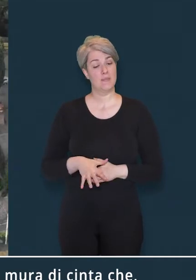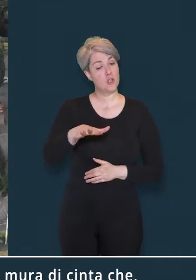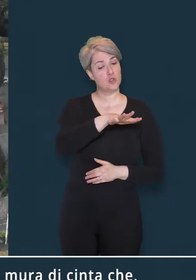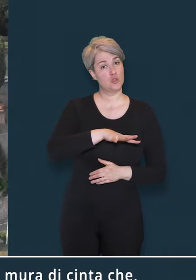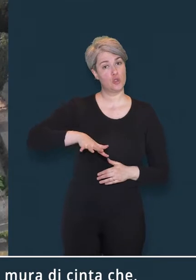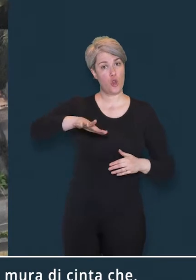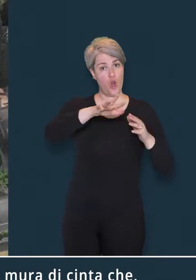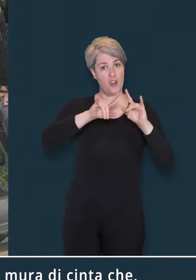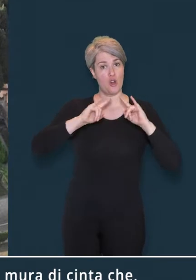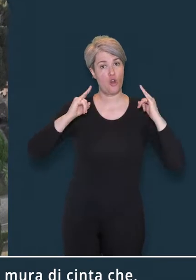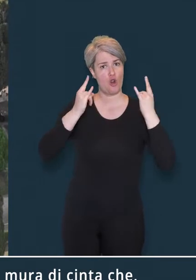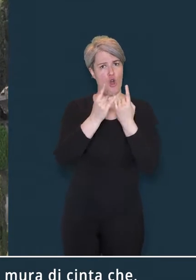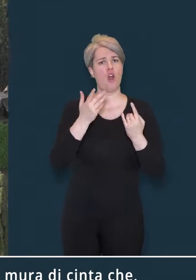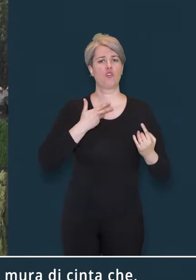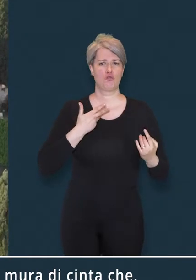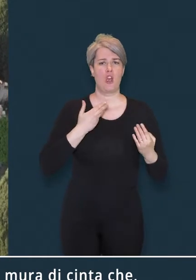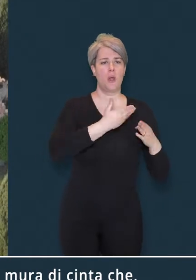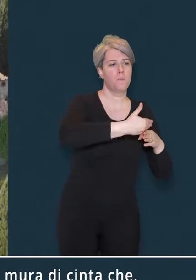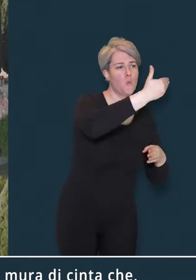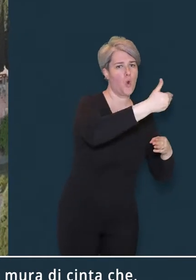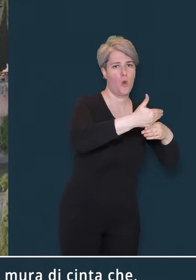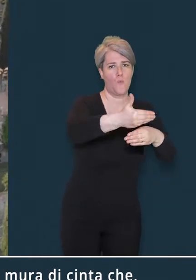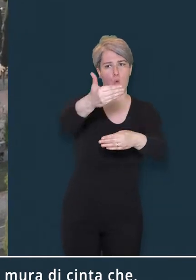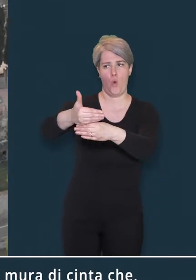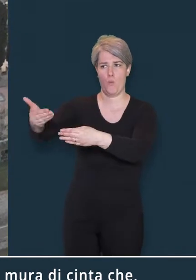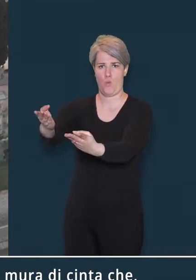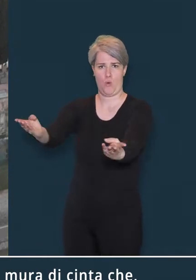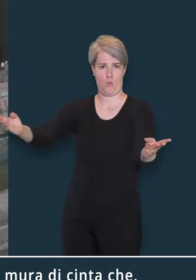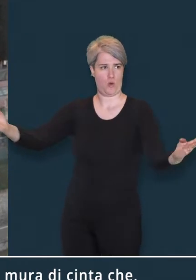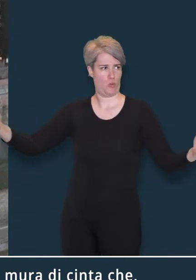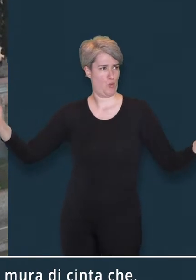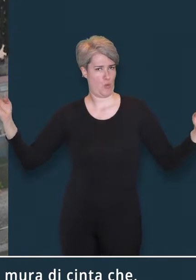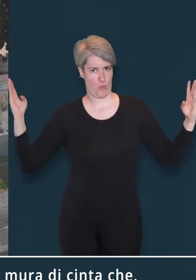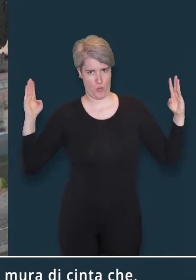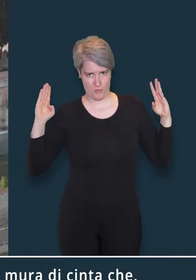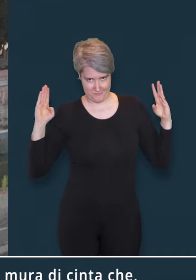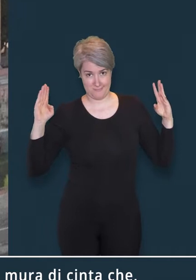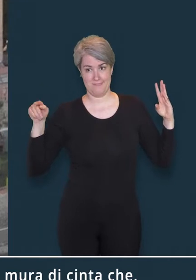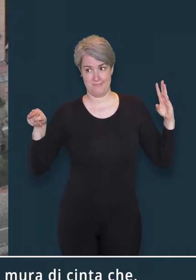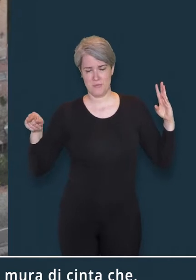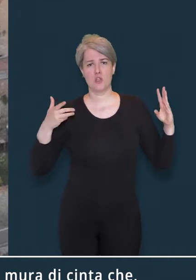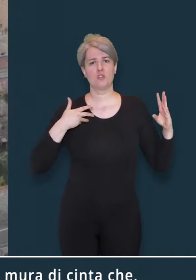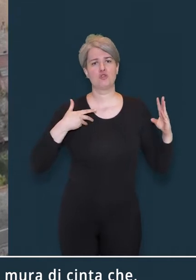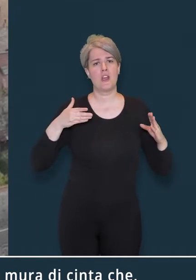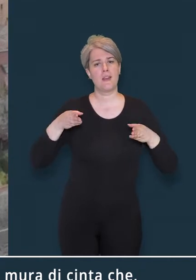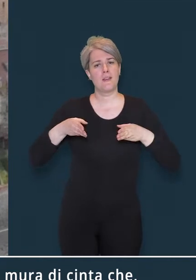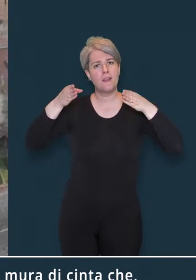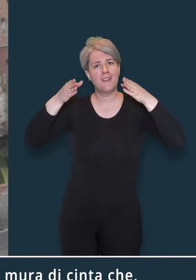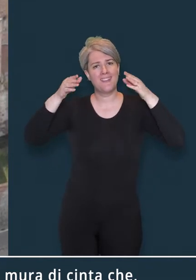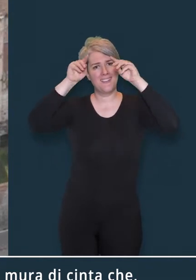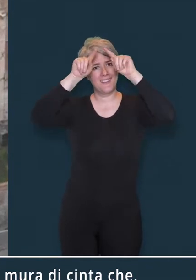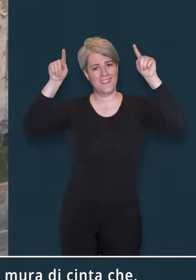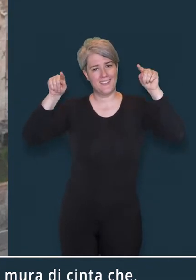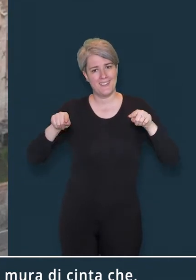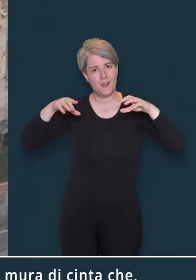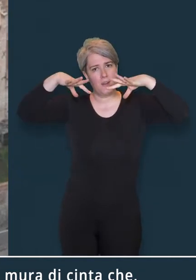tutta la zona della rocca è circondata da mura di cinta, che per alcuni tratti presentano merli a coda di